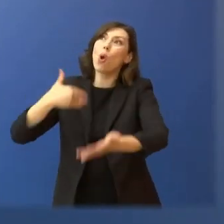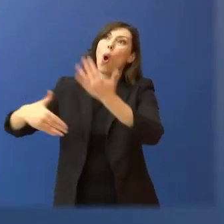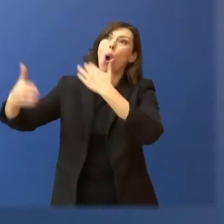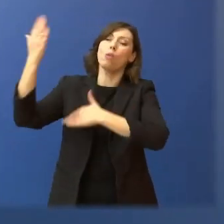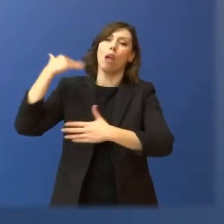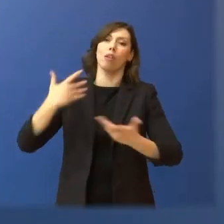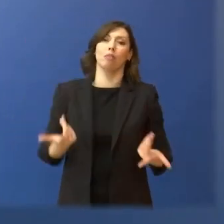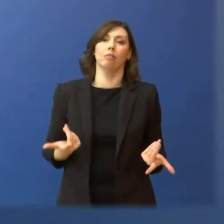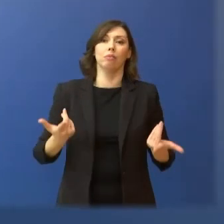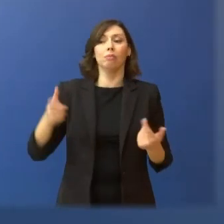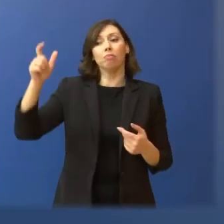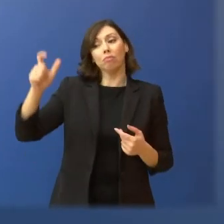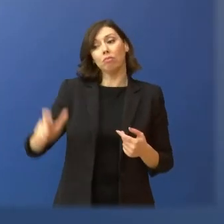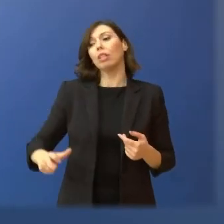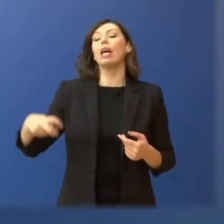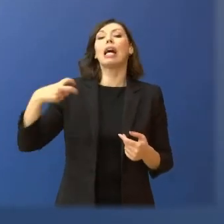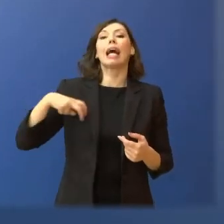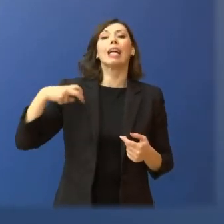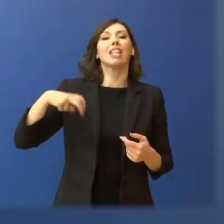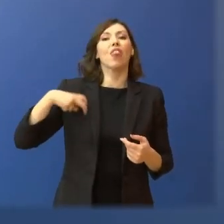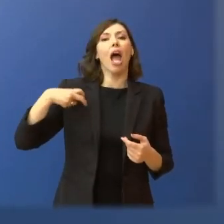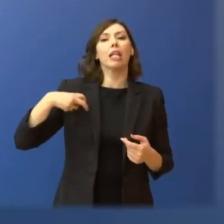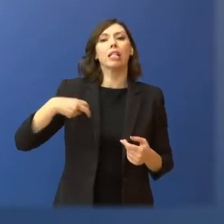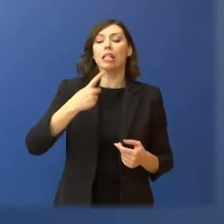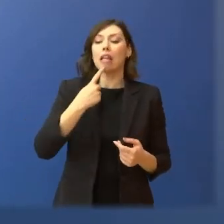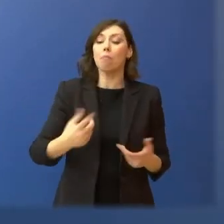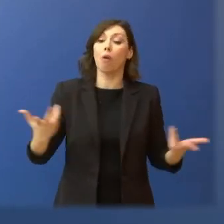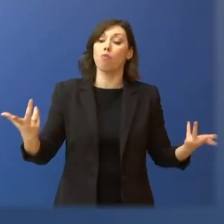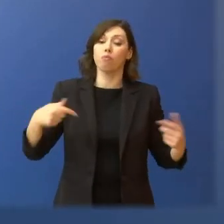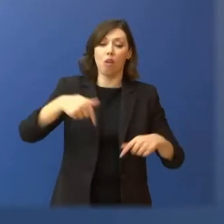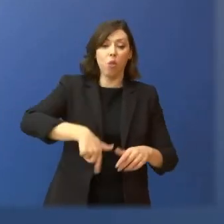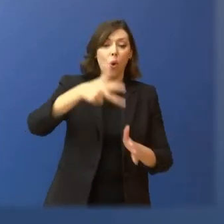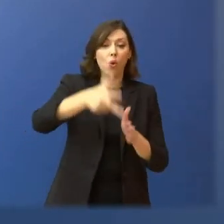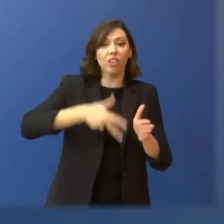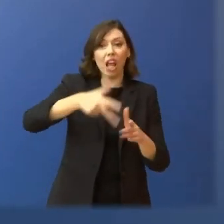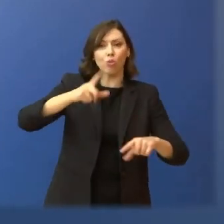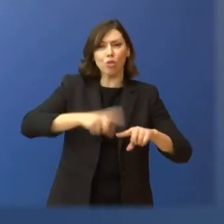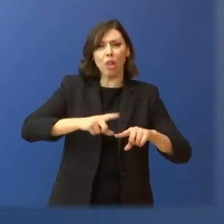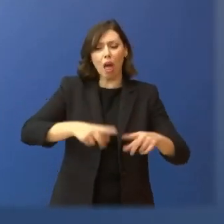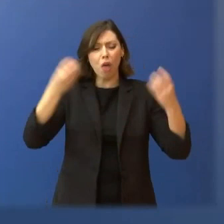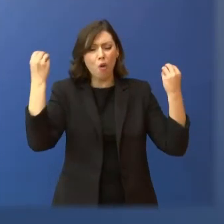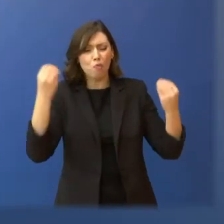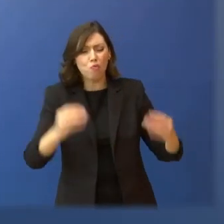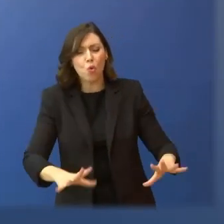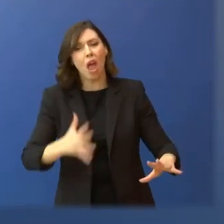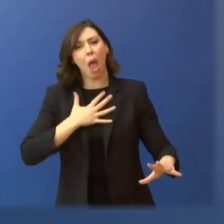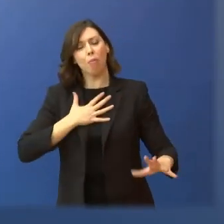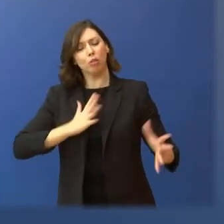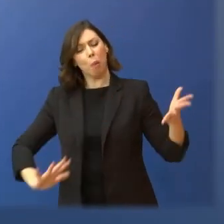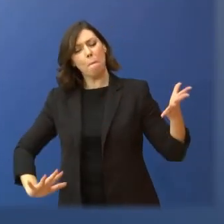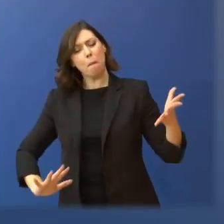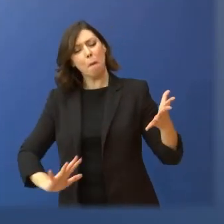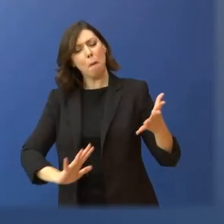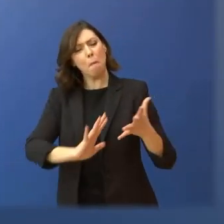ΣΕ ήταν η πιο προβληματική επιχείρηση της Ευρώπης. Υλοποιήσαμε ένα σχέδιο εξυγείανσης που εξοικονόμησε εκατοντάδες εκατομμύρια και η Τρινωσέ γίνεται και ροδοφόρα που